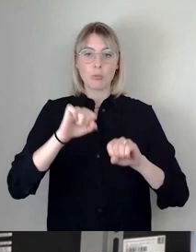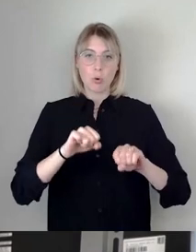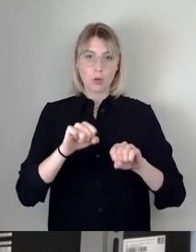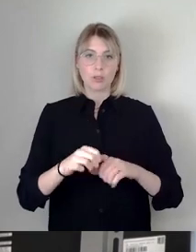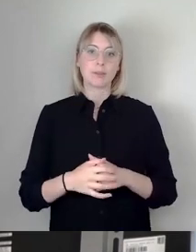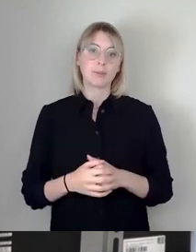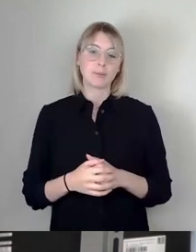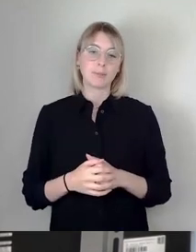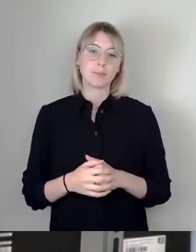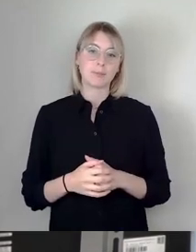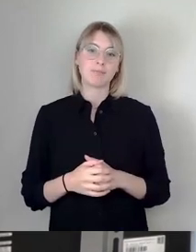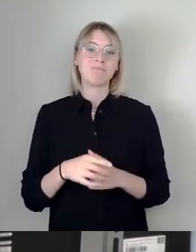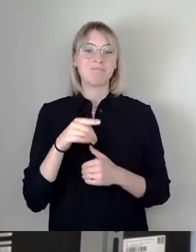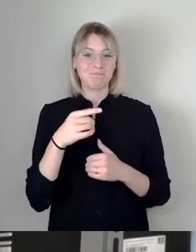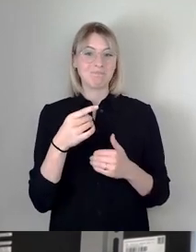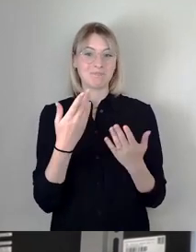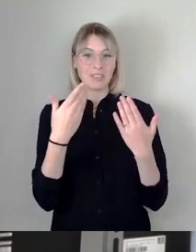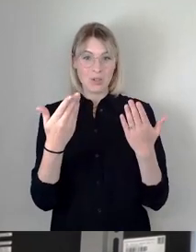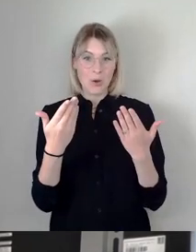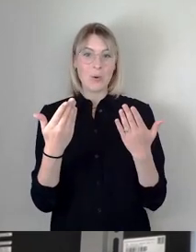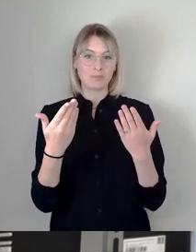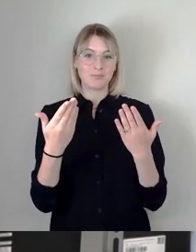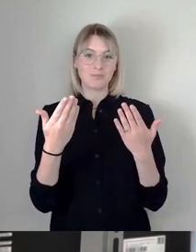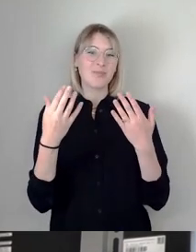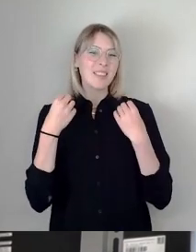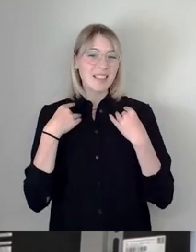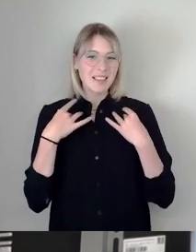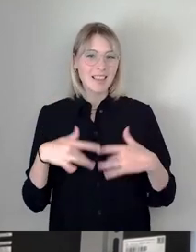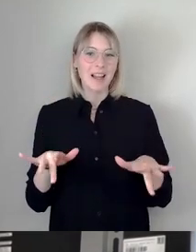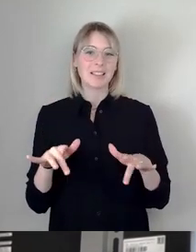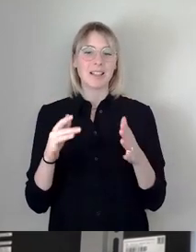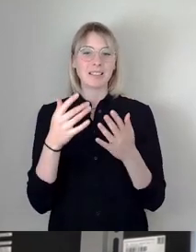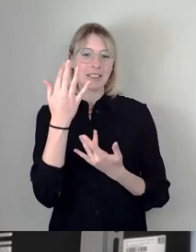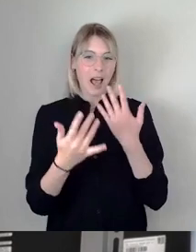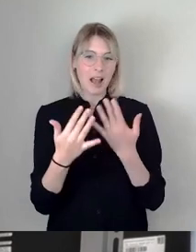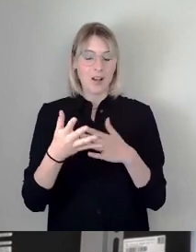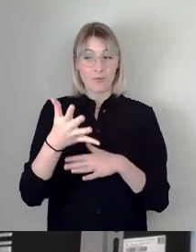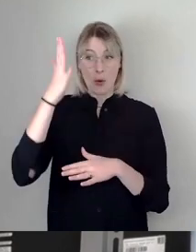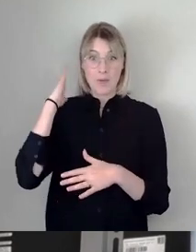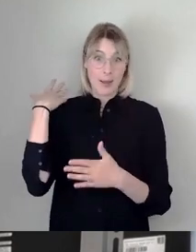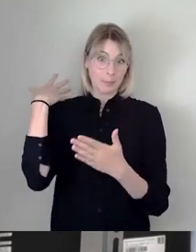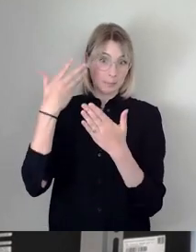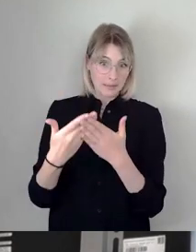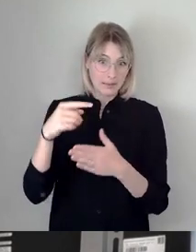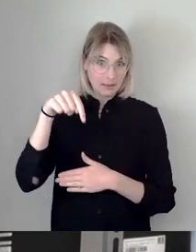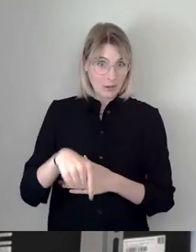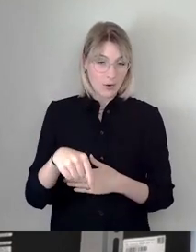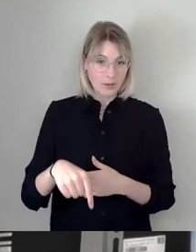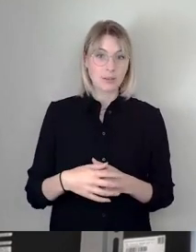Das sind die nackten Zahlen der vergangenen fünf Jahre, die Zahlen einer